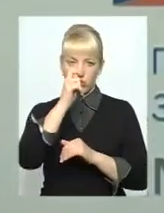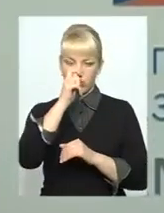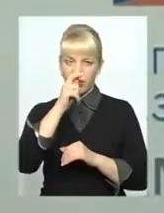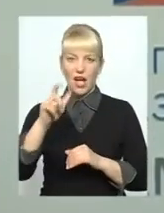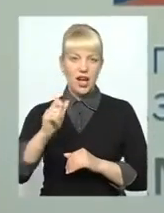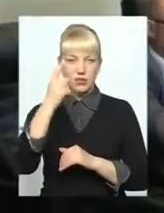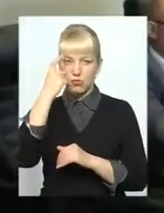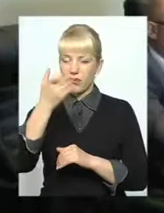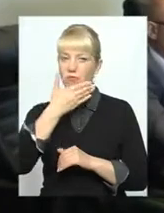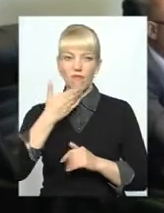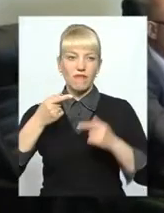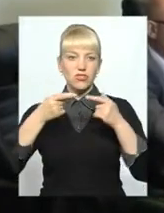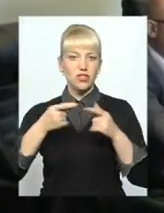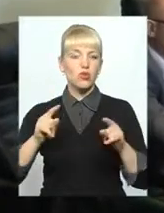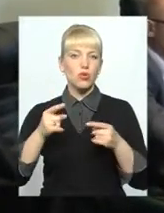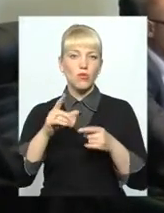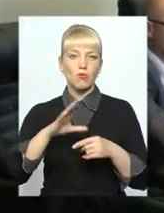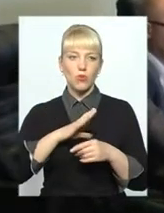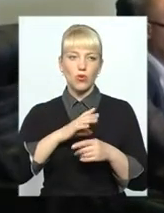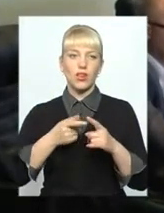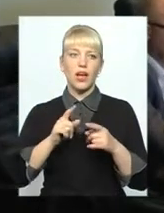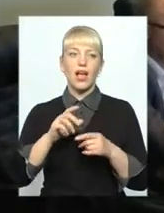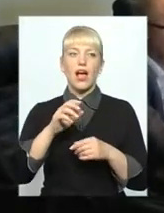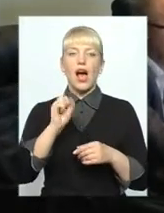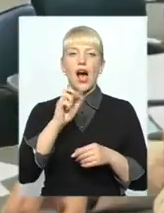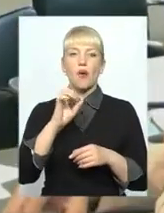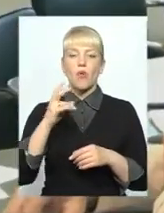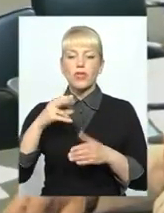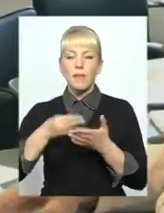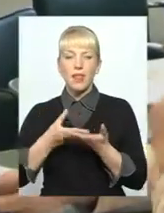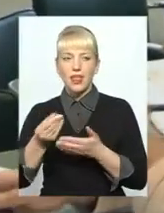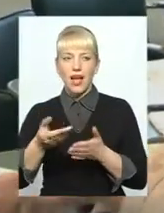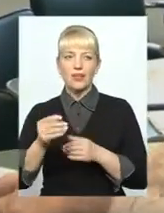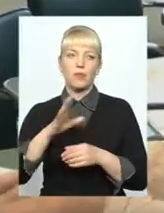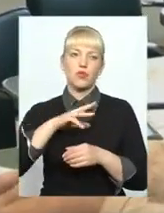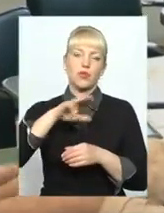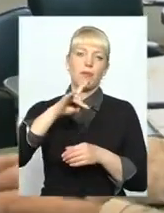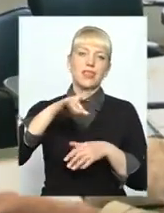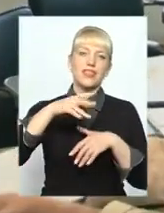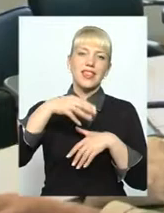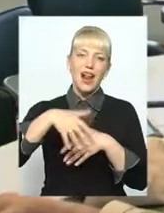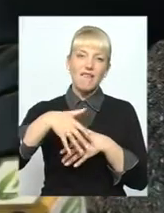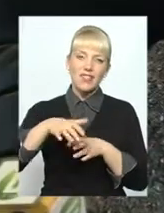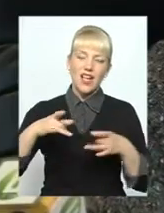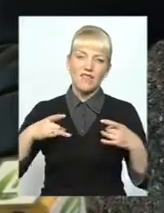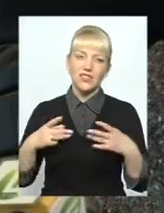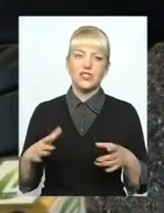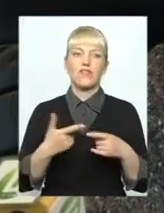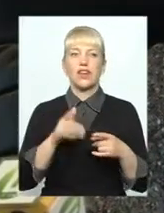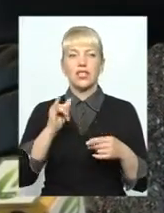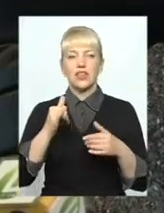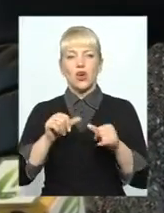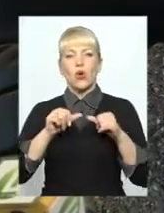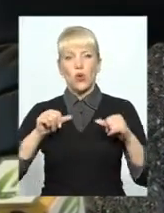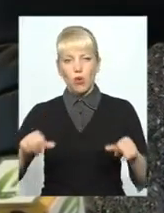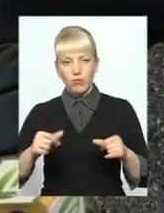не повідомили про це вчасно, бо спочатку була епопея за бонплатою, потім травневі свята. Зараз Кабмін та Нацкомісія, яка здійснює держрегулювання